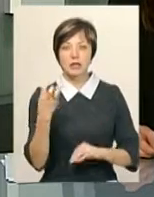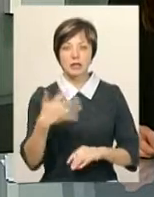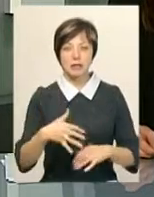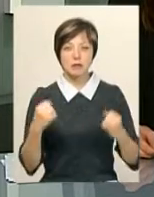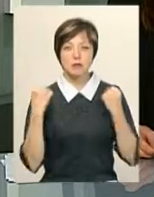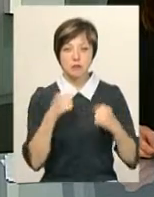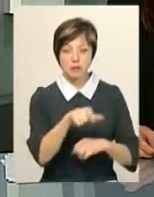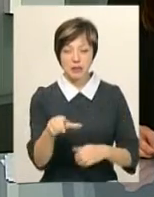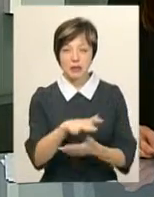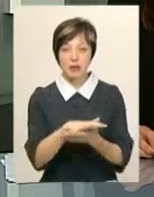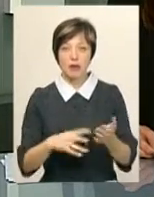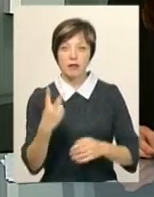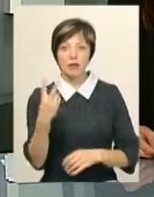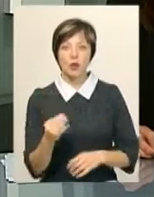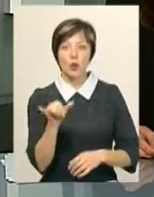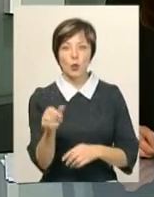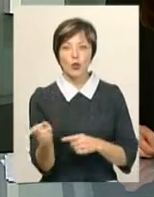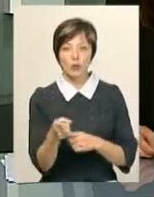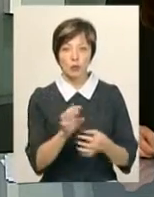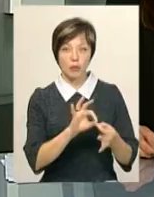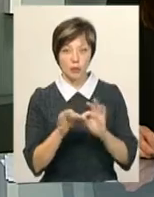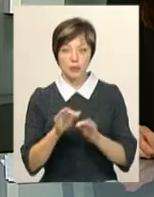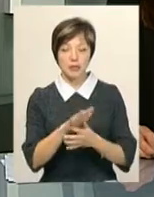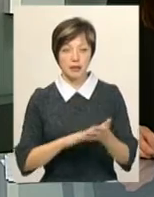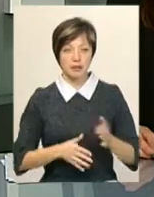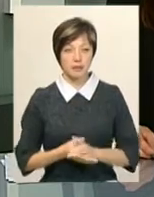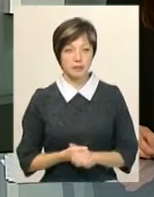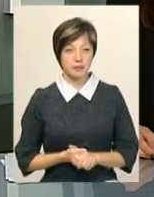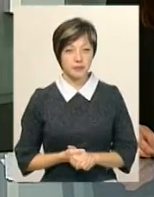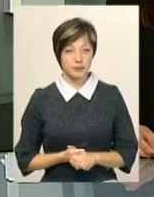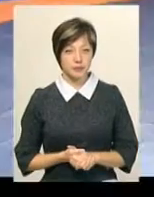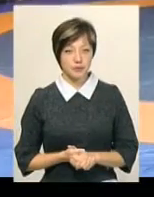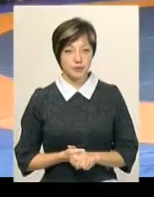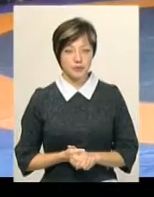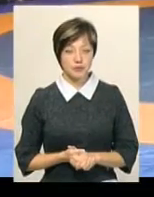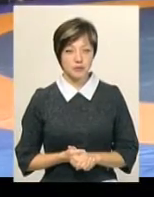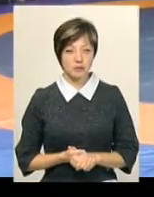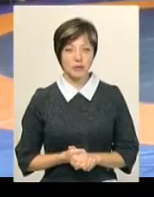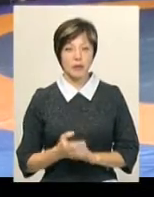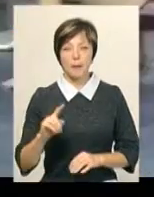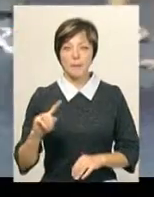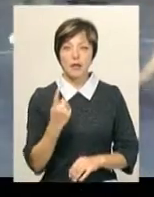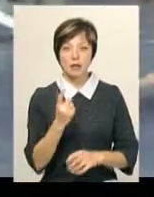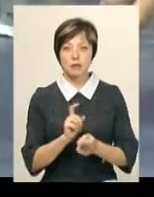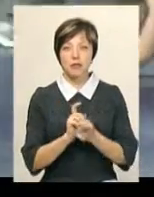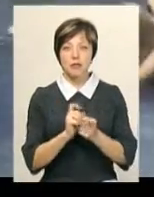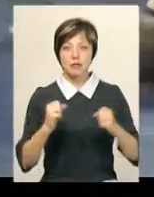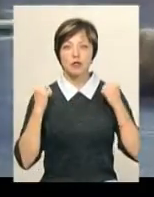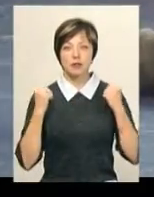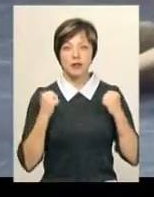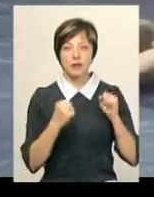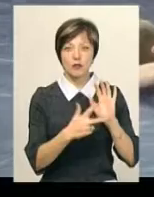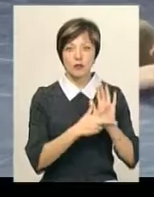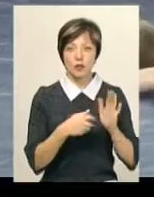спортсменів, тривали два дні у Тернополі. Подробиці далі у сюжеті. Першими на ринг виходять спортсмени